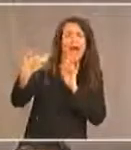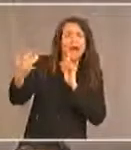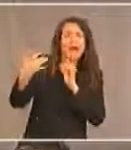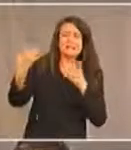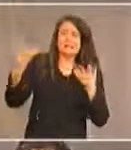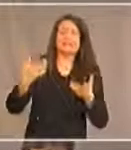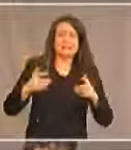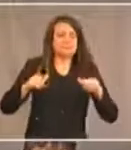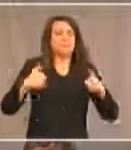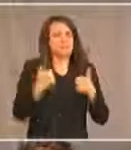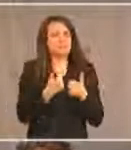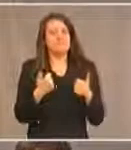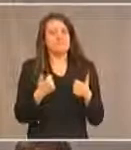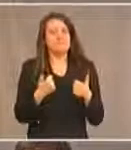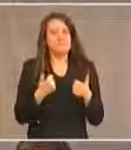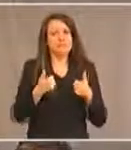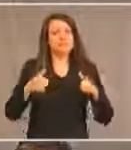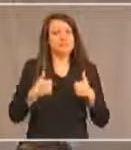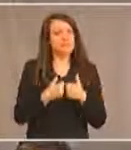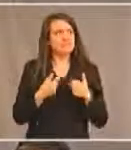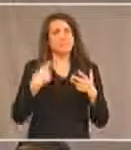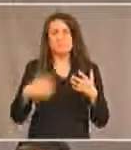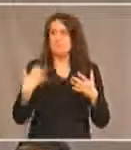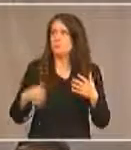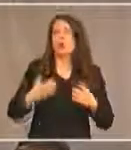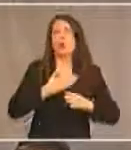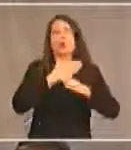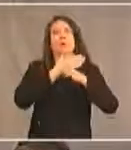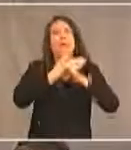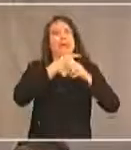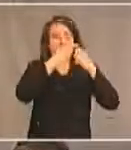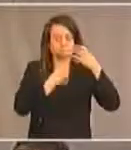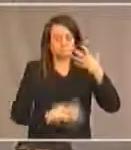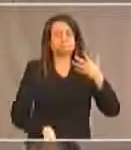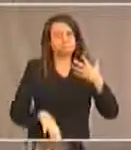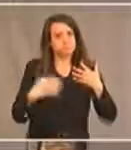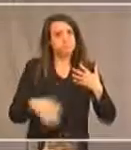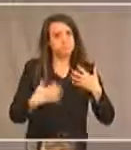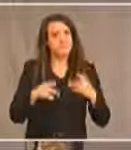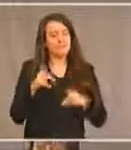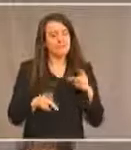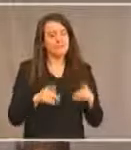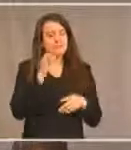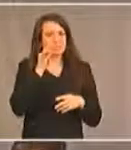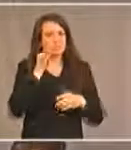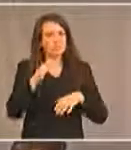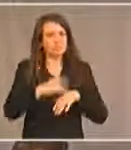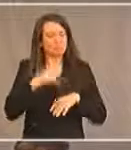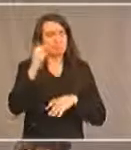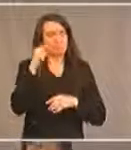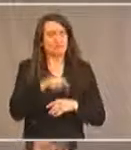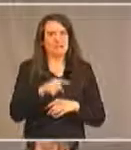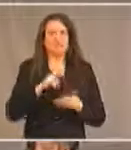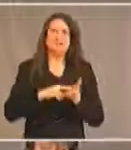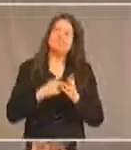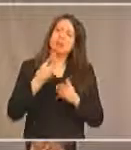difficultés et autant d'obstacles que subissent et connaissent les Autochtones. Pour lever ces